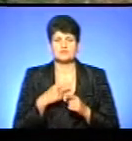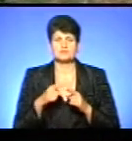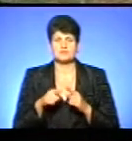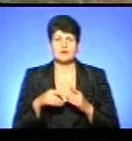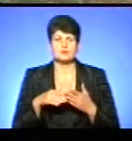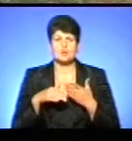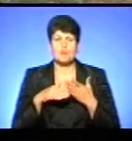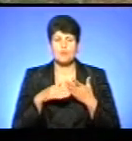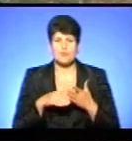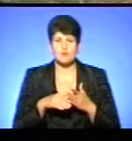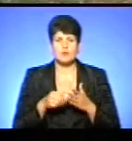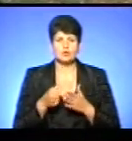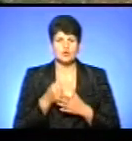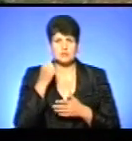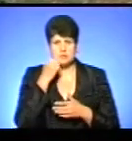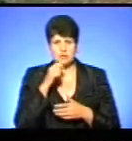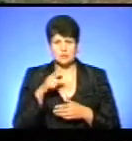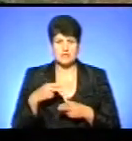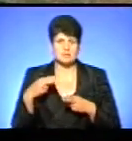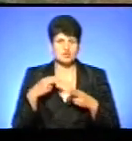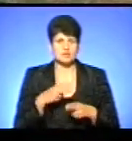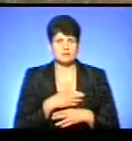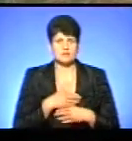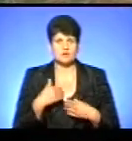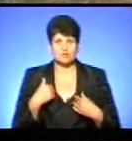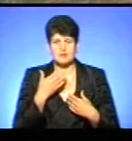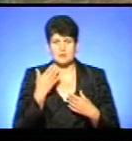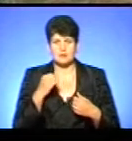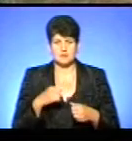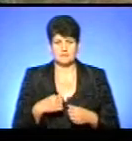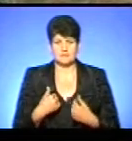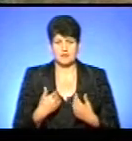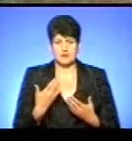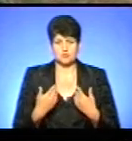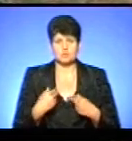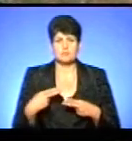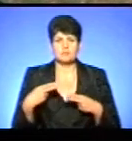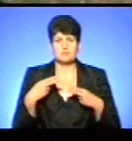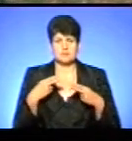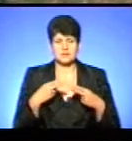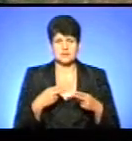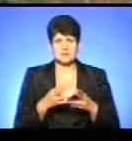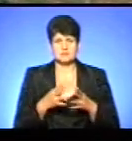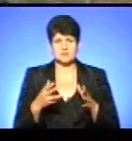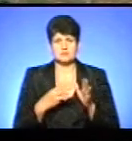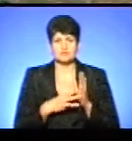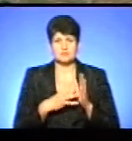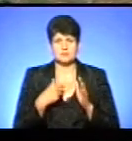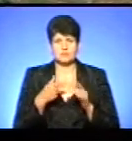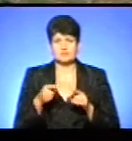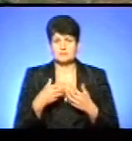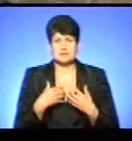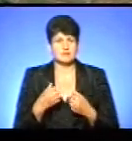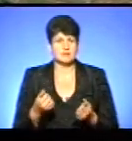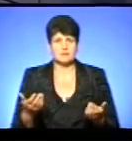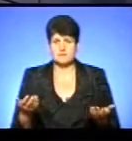допомога до старих людей не хоче їхати. Не хоче, не має права. А якщо приїжджають вже, як тобі поза 80 років, вже вони тебе не беруть,